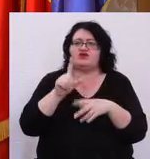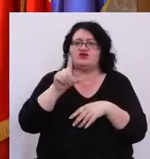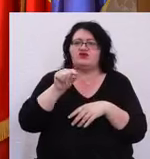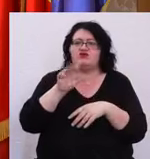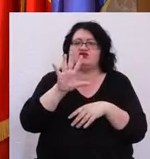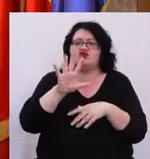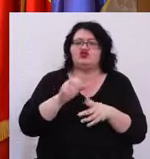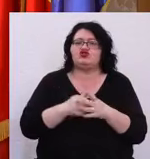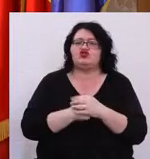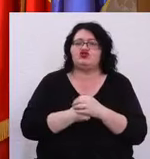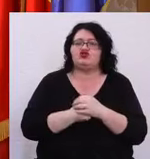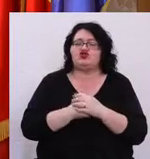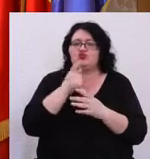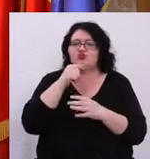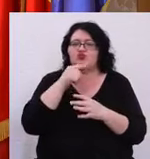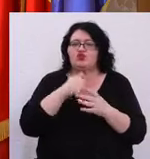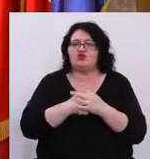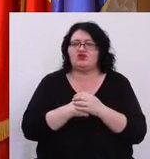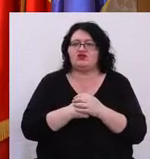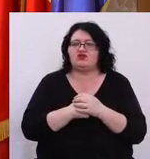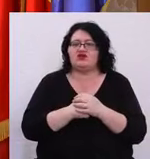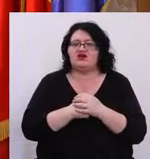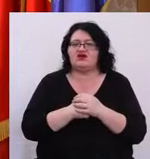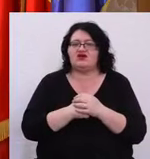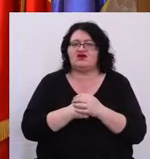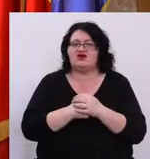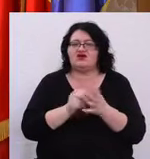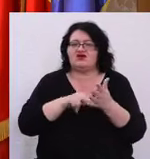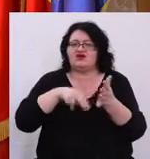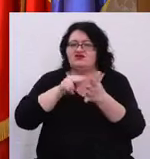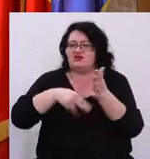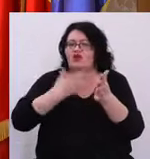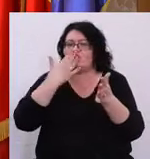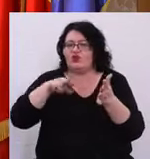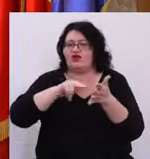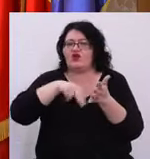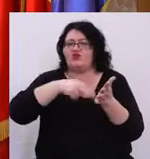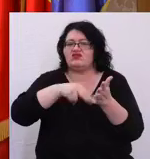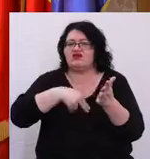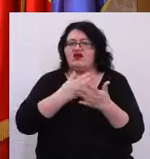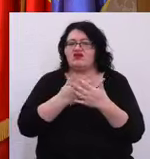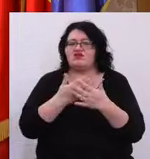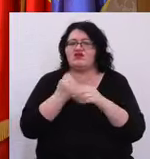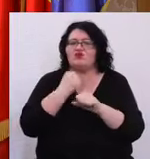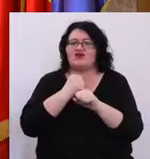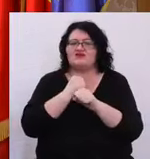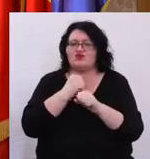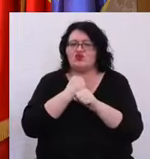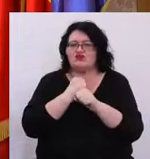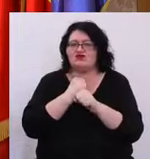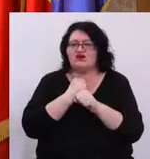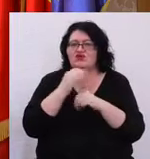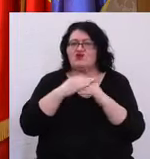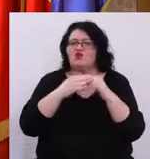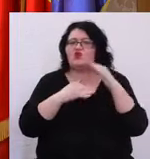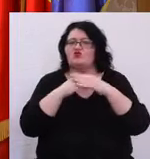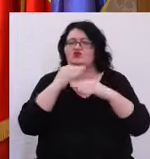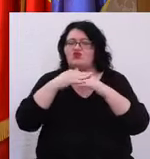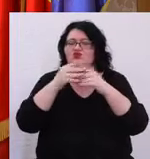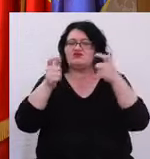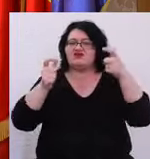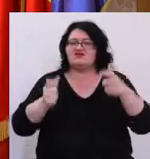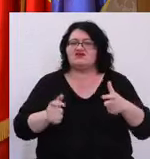25 Unde am semnat contractul de execuții pentru construcția